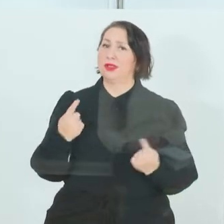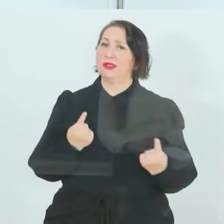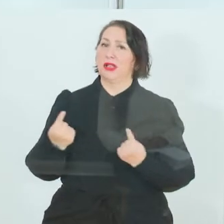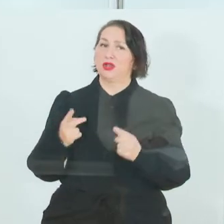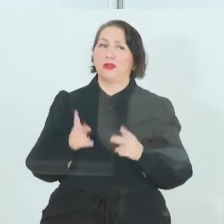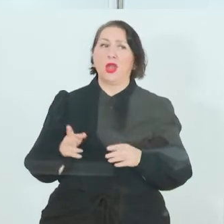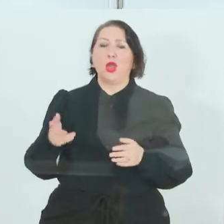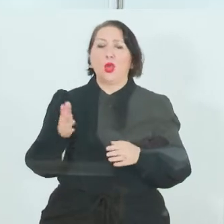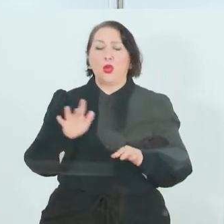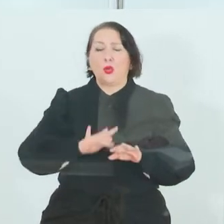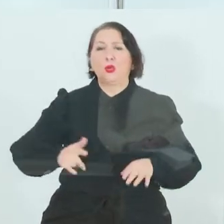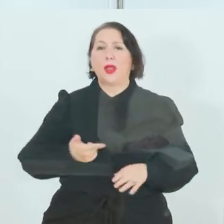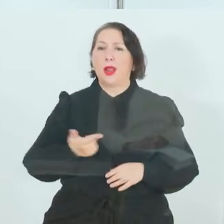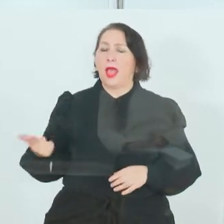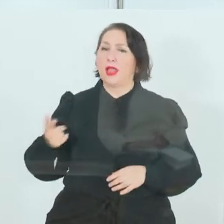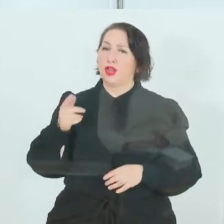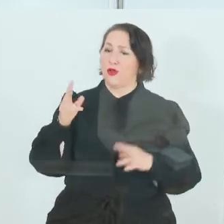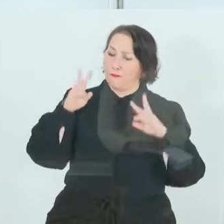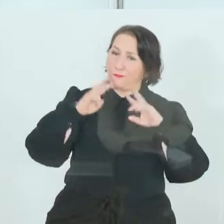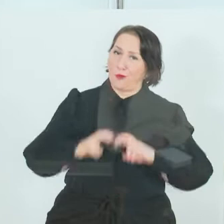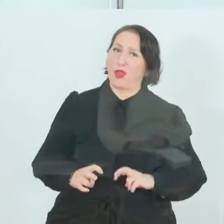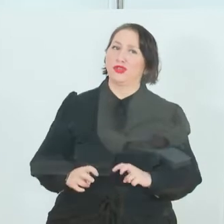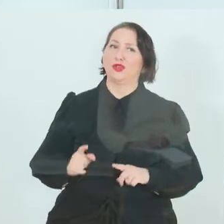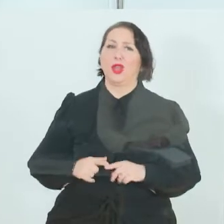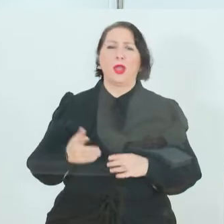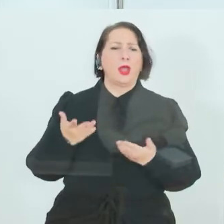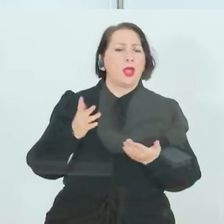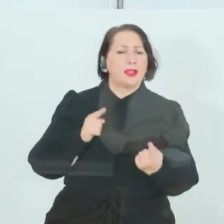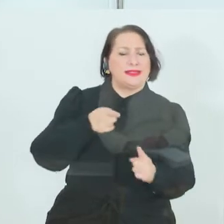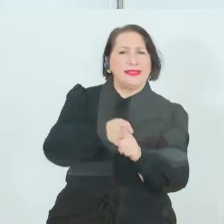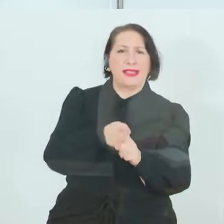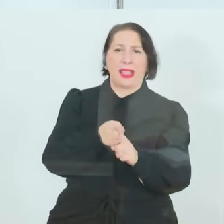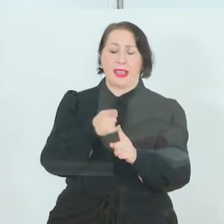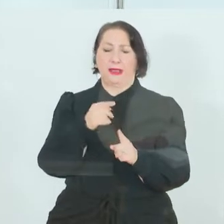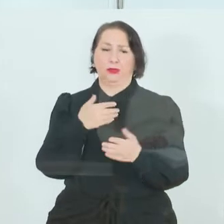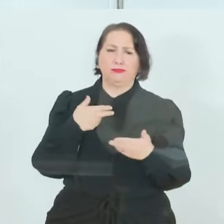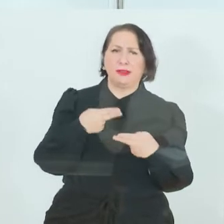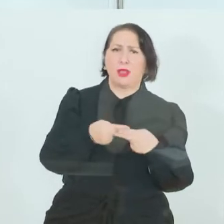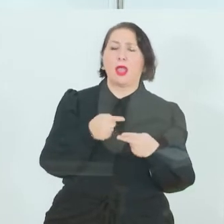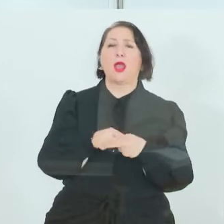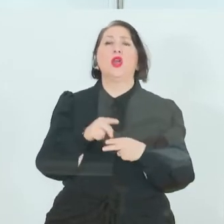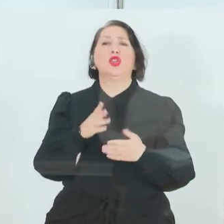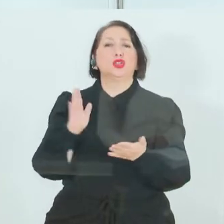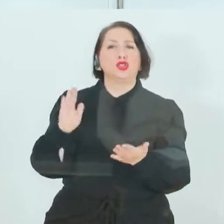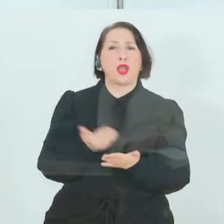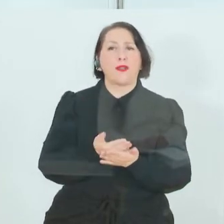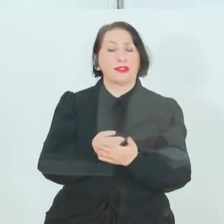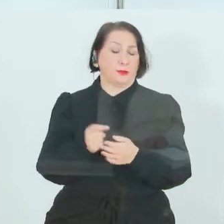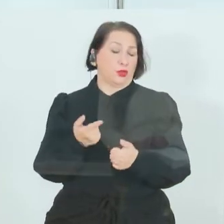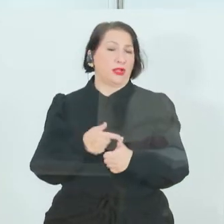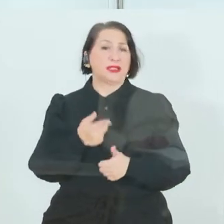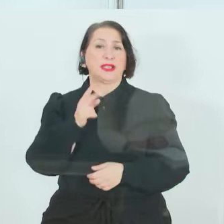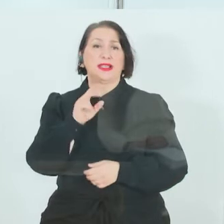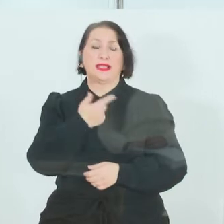Grundlagenforschung direkt in unmittelbare Services und Produkte auch in Impfstoffe umsetzen zu können. Und das